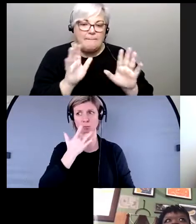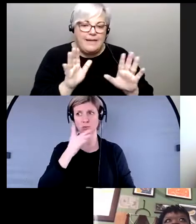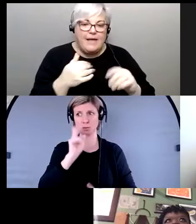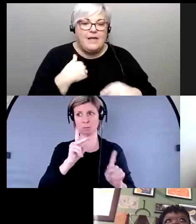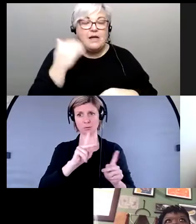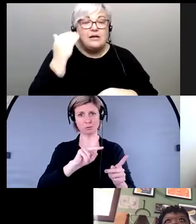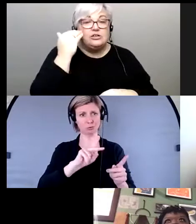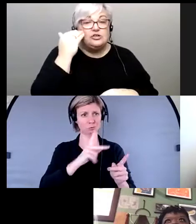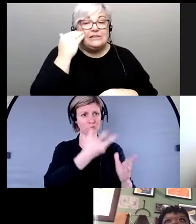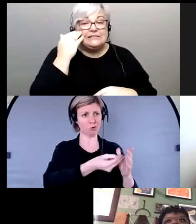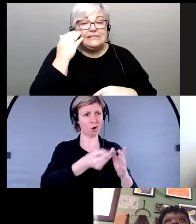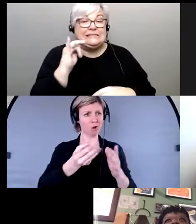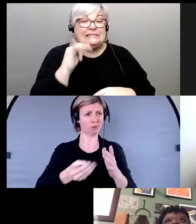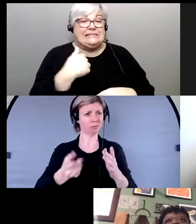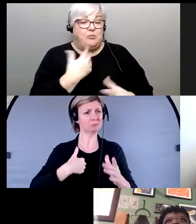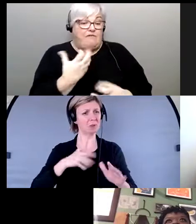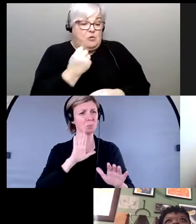avec qui je vais m'entourer pour travailler